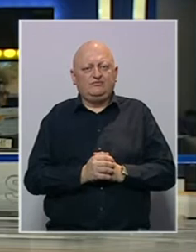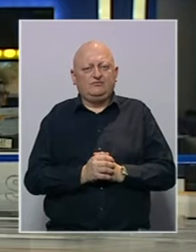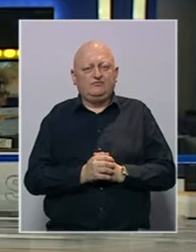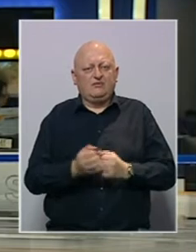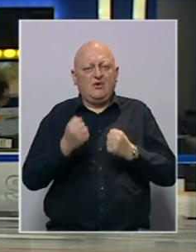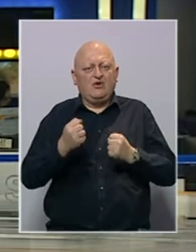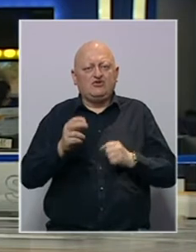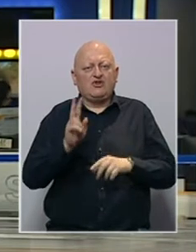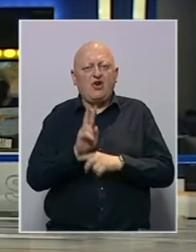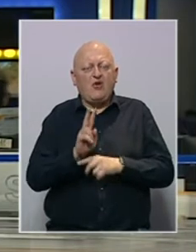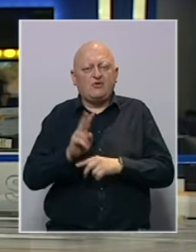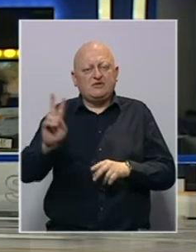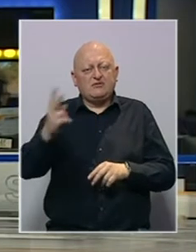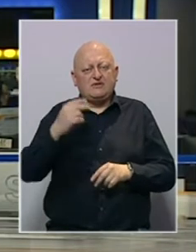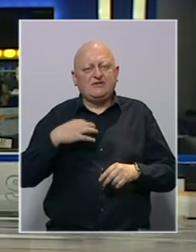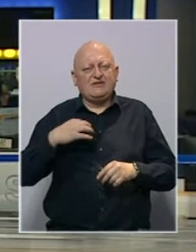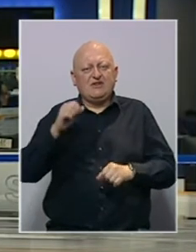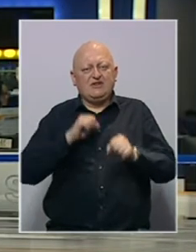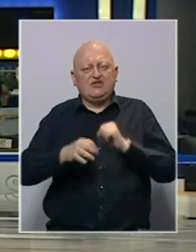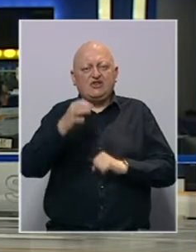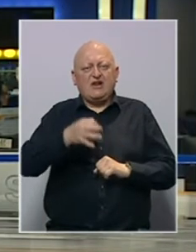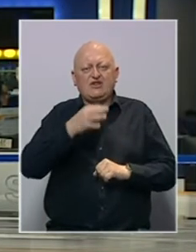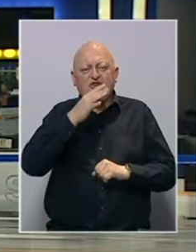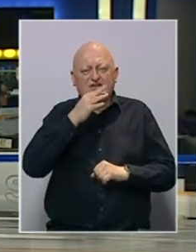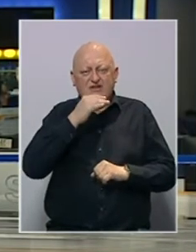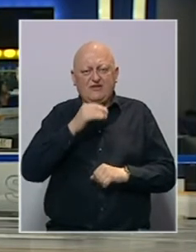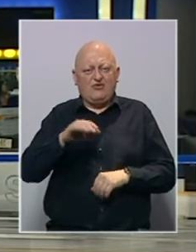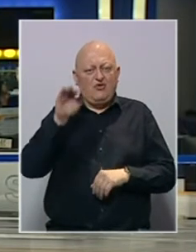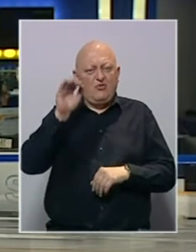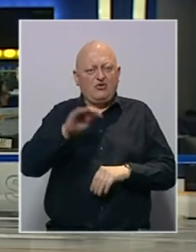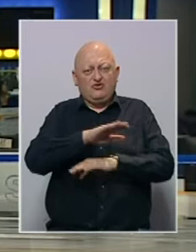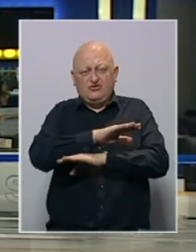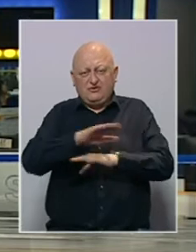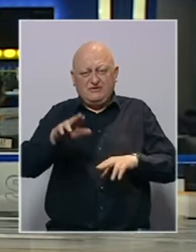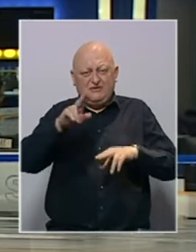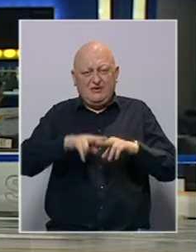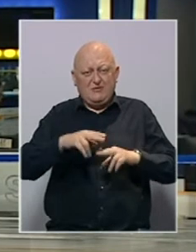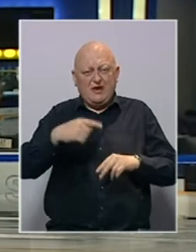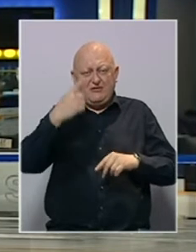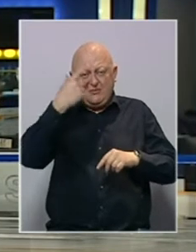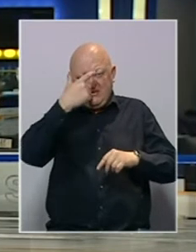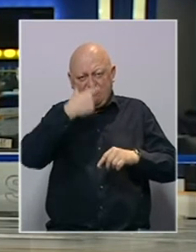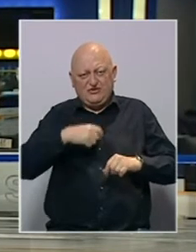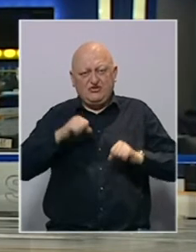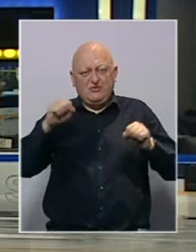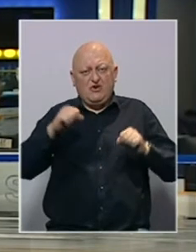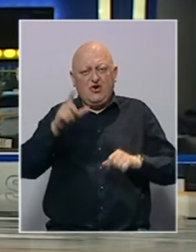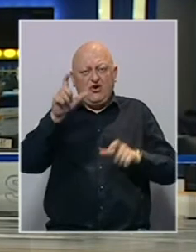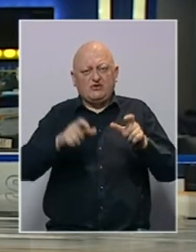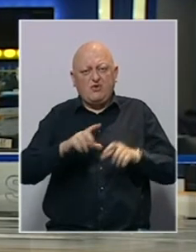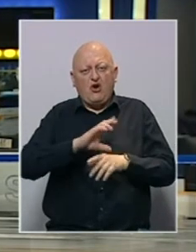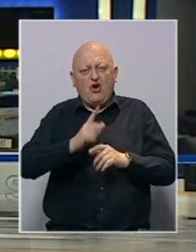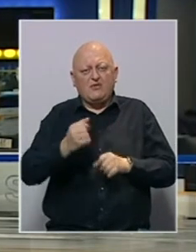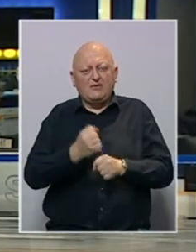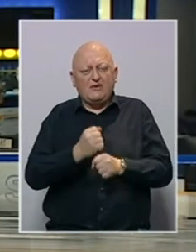A na pojačan oprez pozvali su i iz civilne zaštite kantona Sarajevo. Poručili su svim pravnim i fizičkim osobama